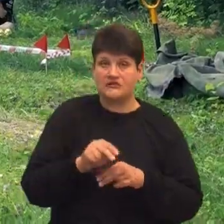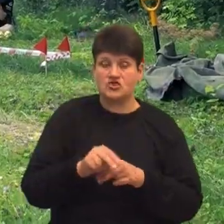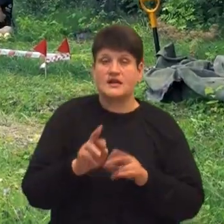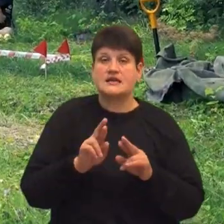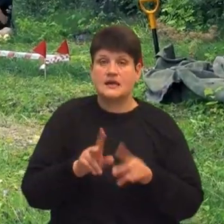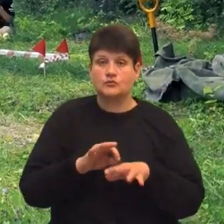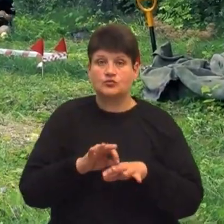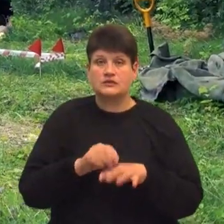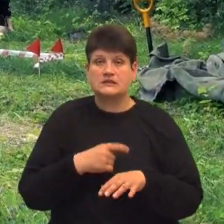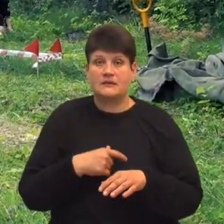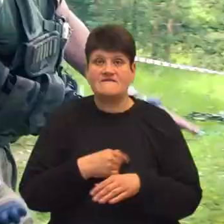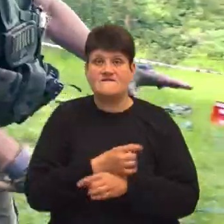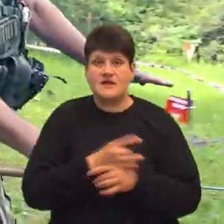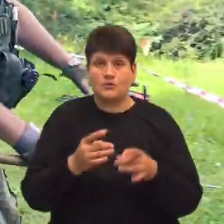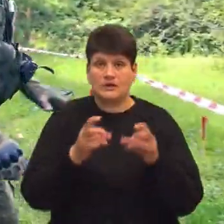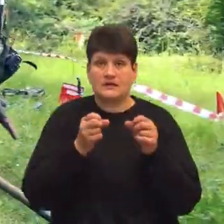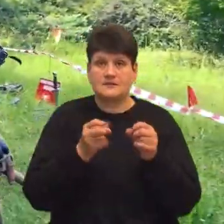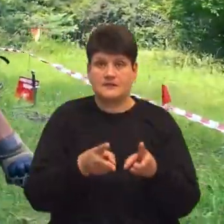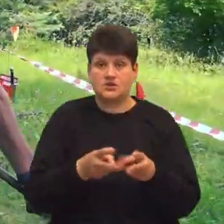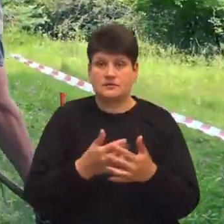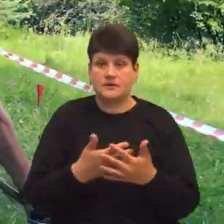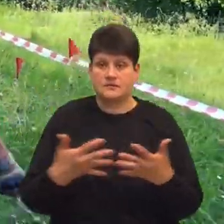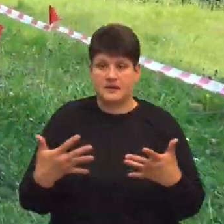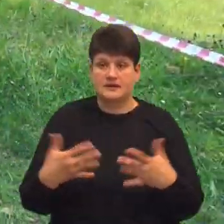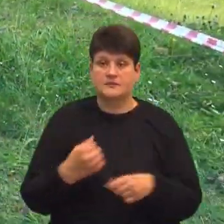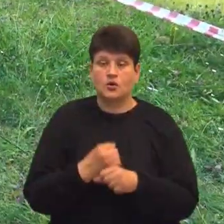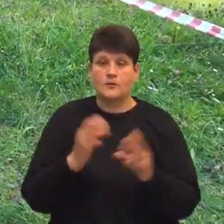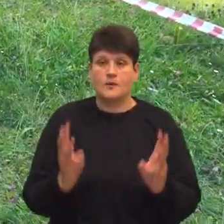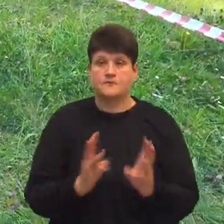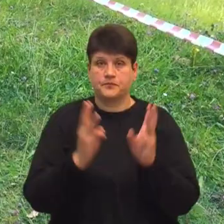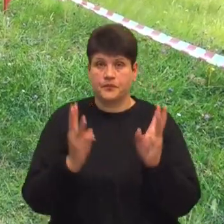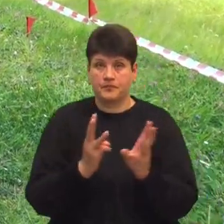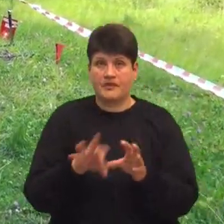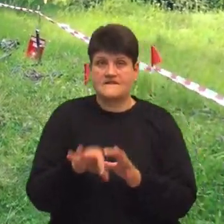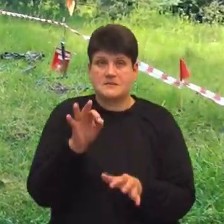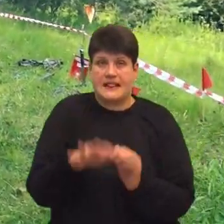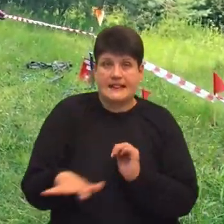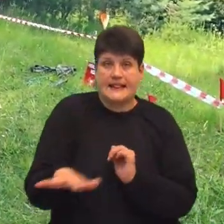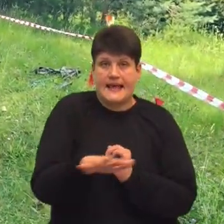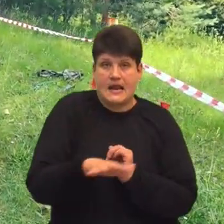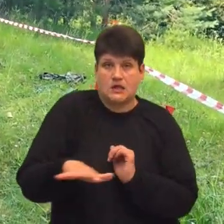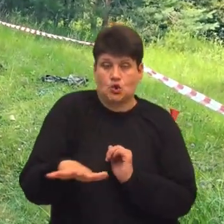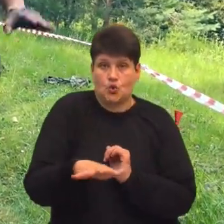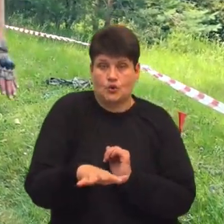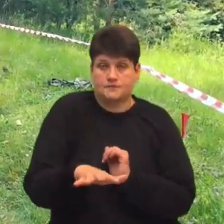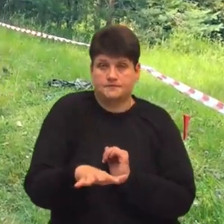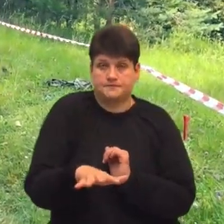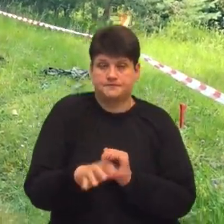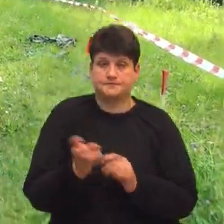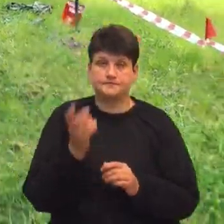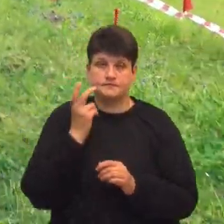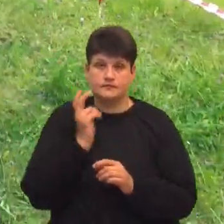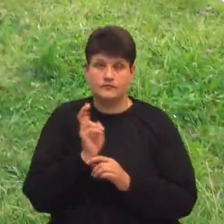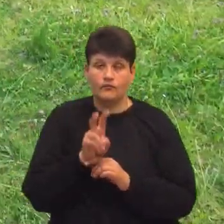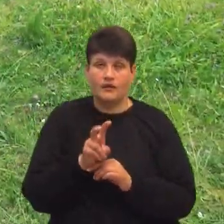вибухонебезпечними предметами. Ми розводимо багаті, ми вибрали певну територію і під кутом завжди ми виходимо в ліс